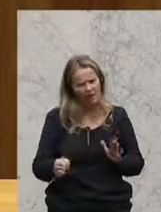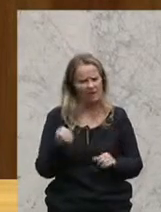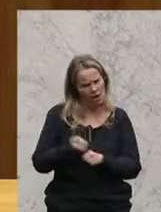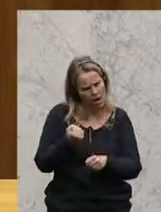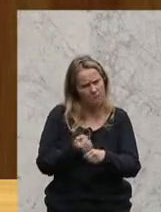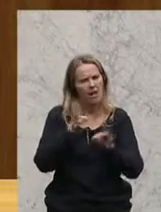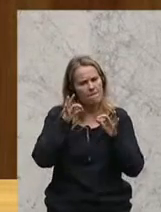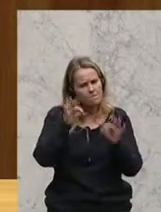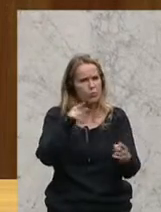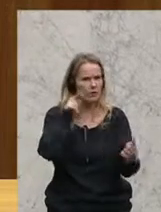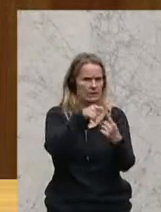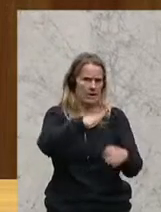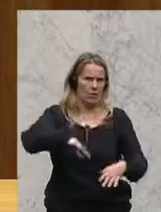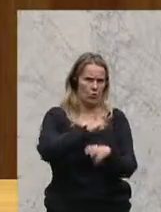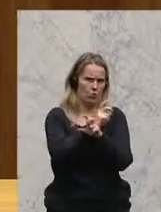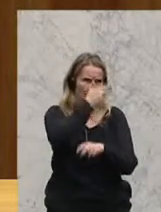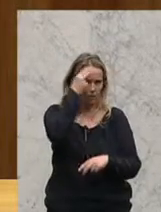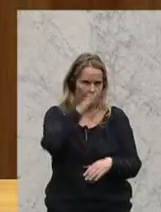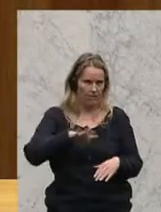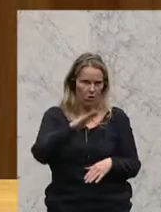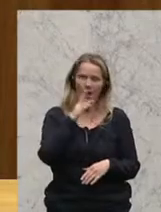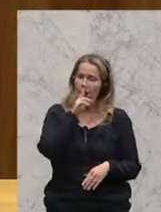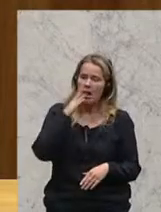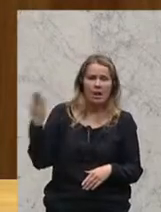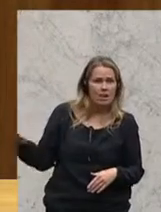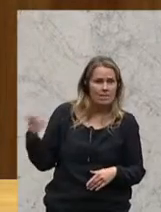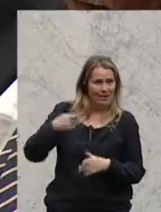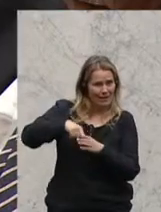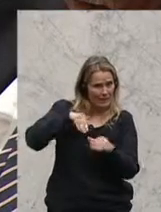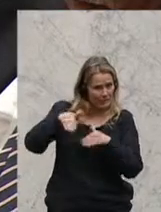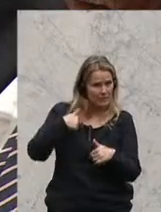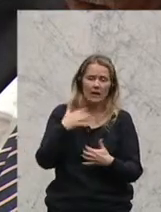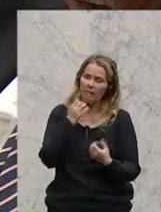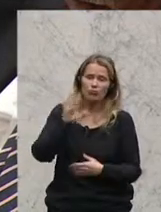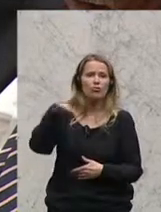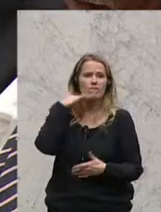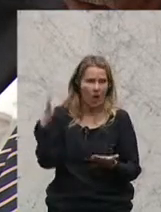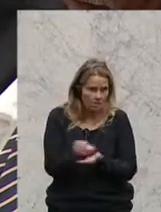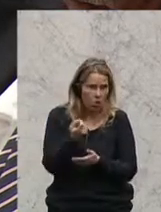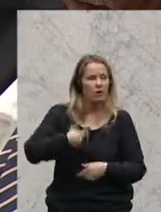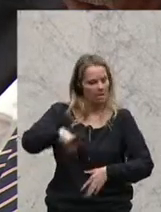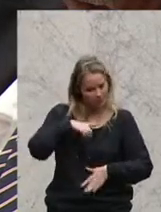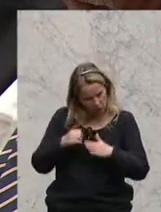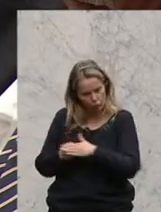österreichischen Bevölkerung. Lieber Herr Innenminister Sobotka, wünsche dir dabei viel Erfolg. Unsere Unterstützung hast du.